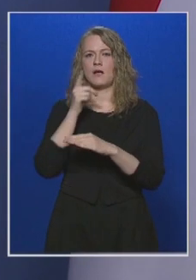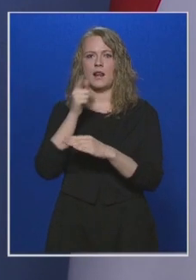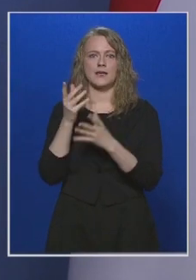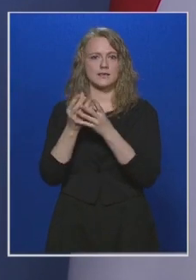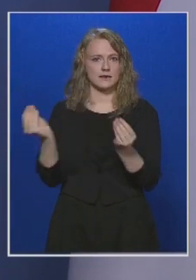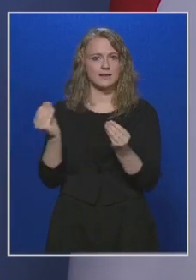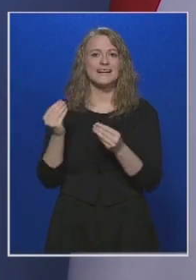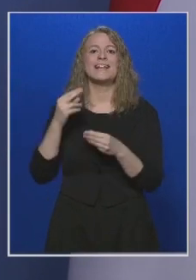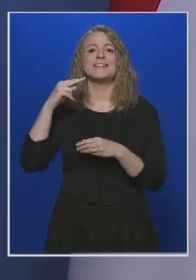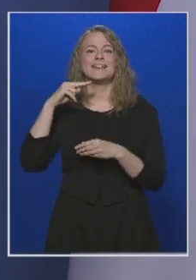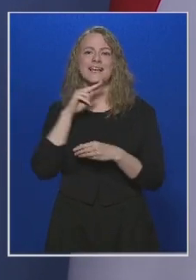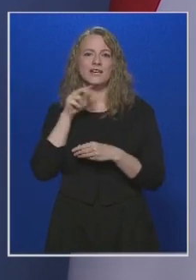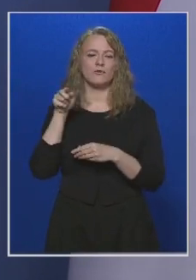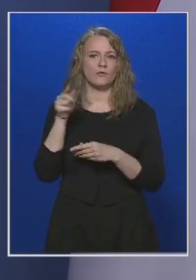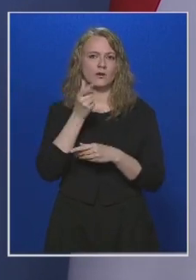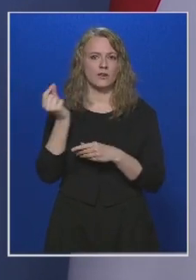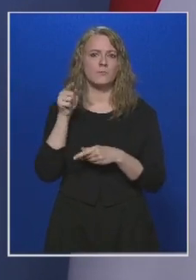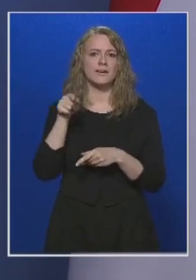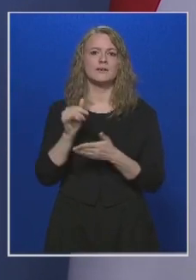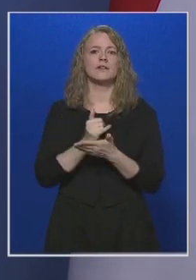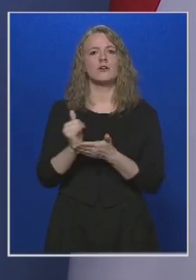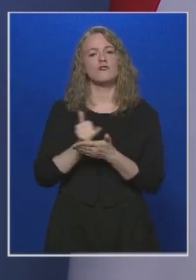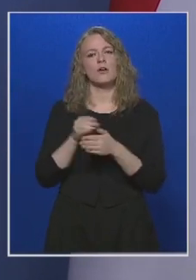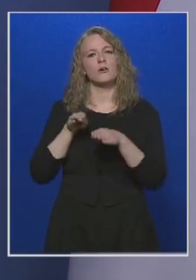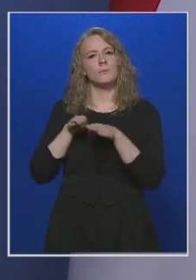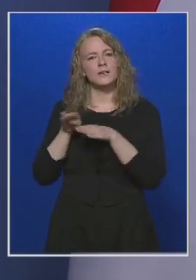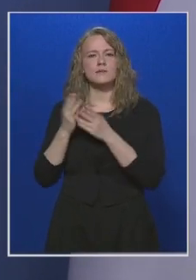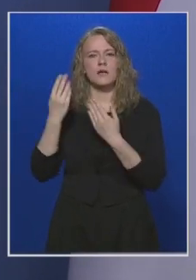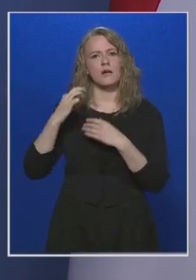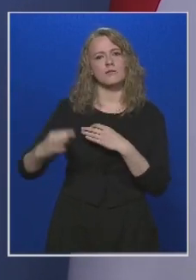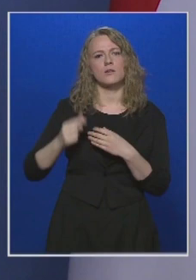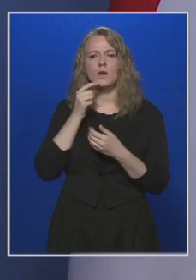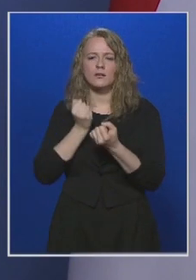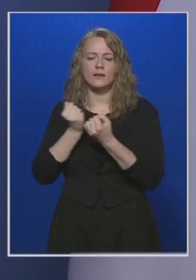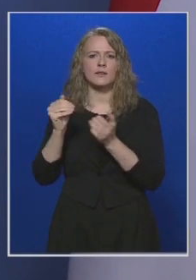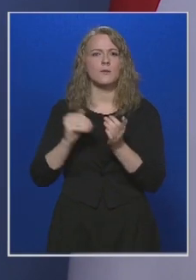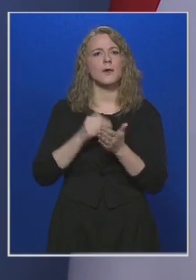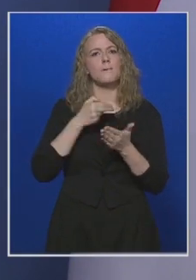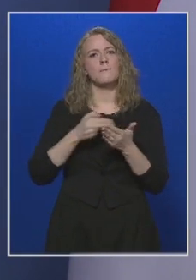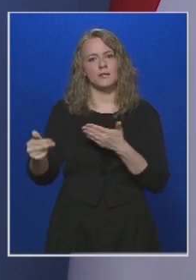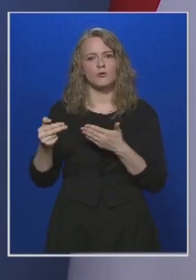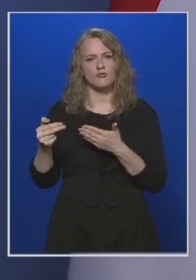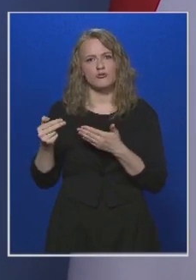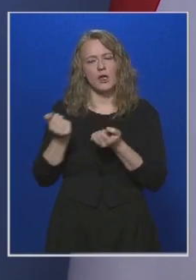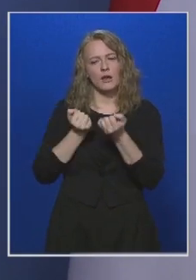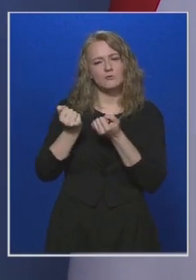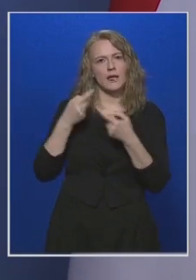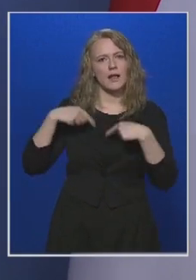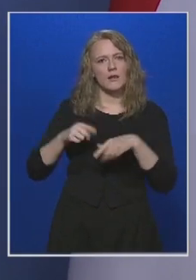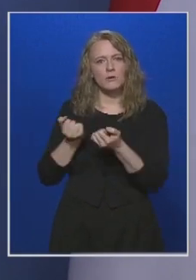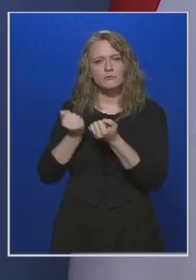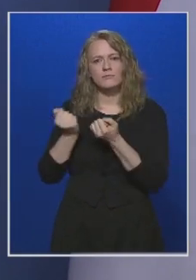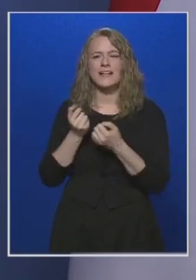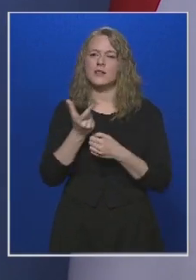járni ez a hétfői napon. Itt még az igazság miniszterasszonya egyeztetni fog az Országos Bírósági Hivatal elnökével. Ezt a két